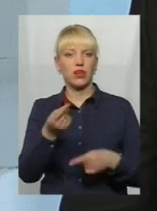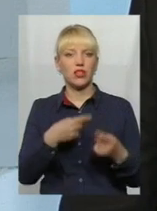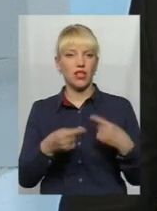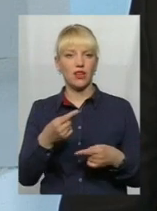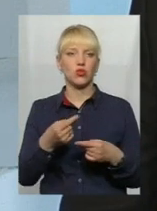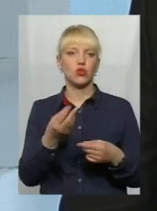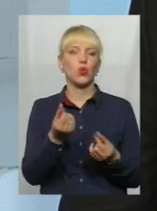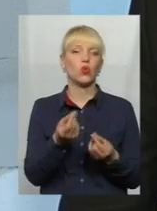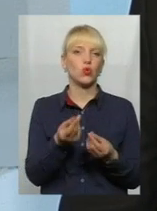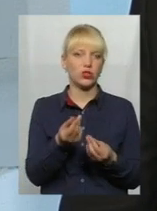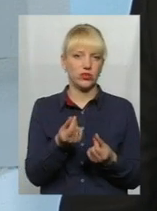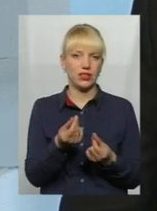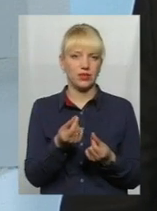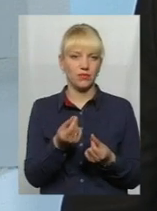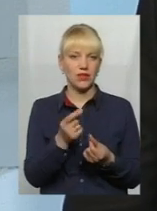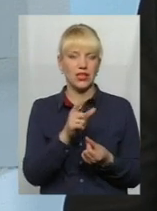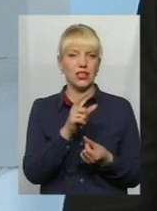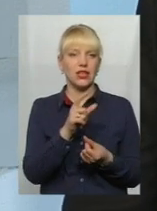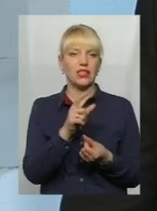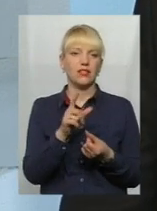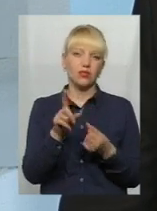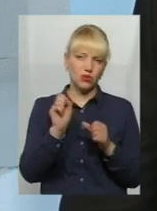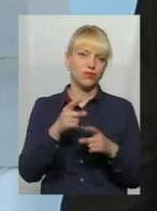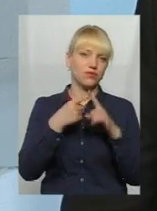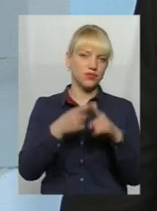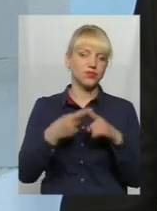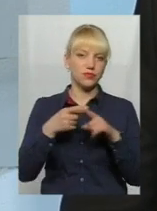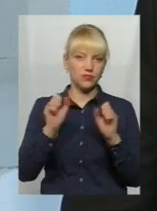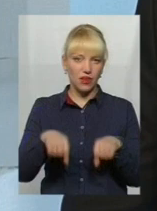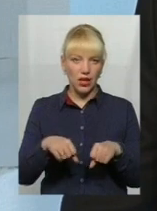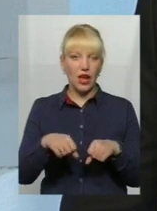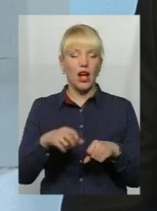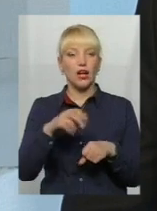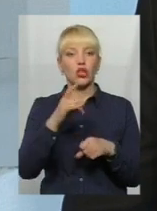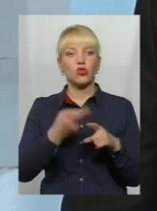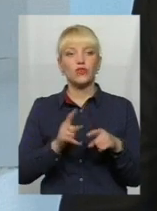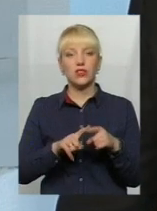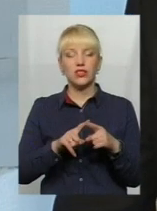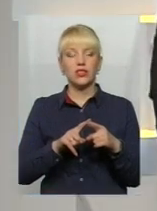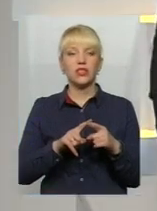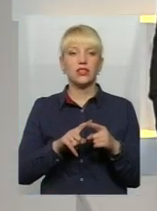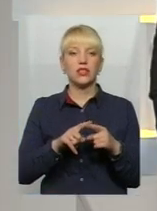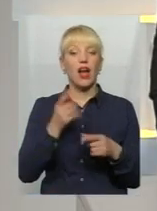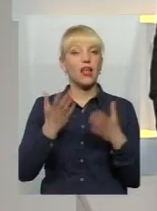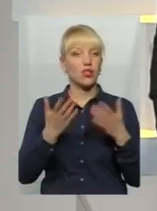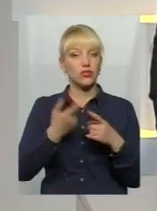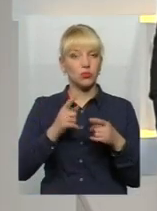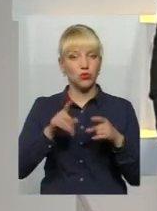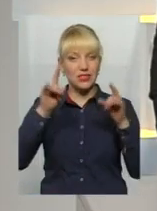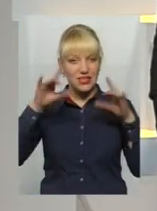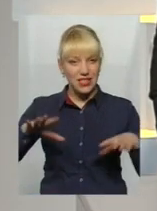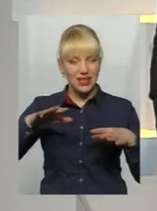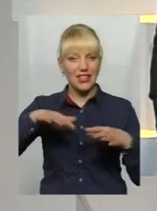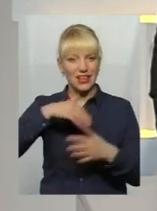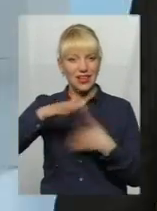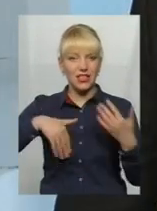підпродавці тих грошей, ну, знаходиться якась спільна розмова завжди. От, то в тій ситуації, коли це буде на стихійному ринку, то це досить складно